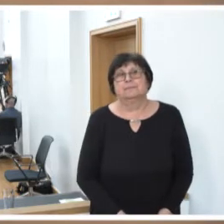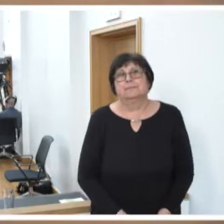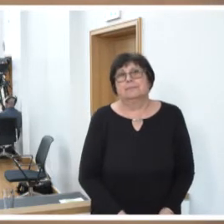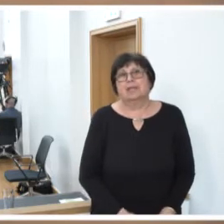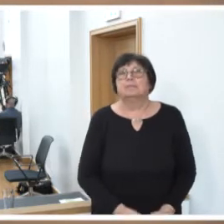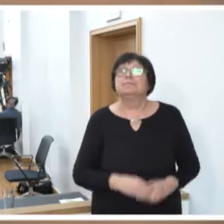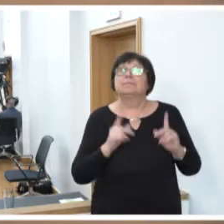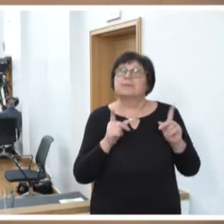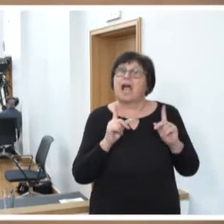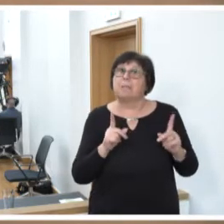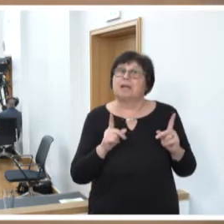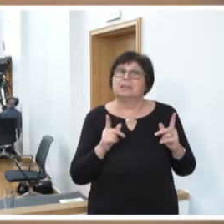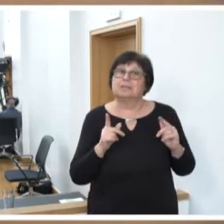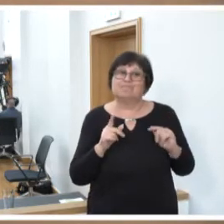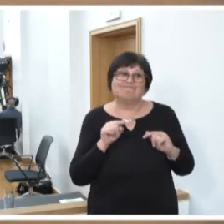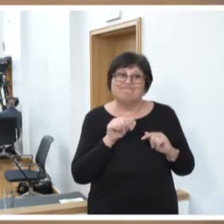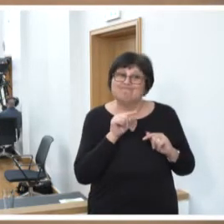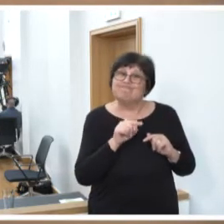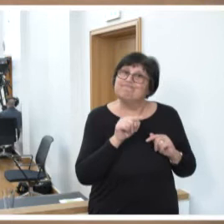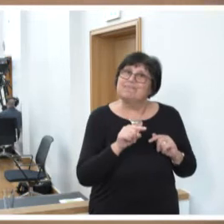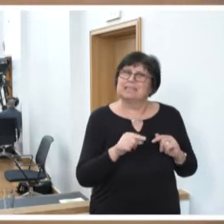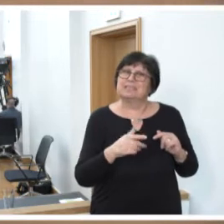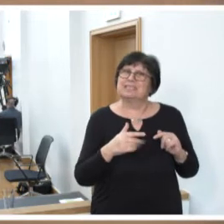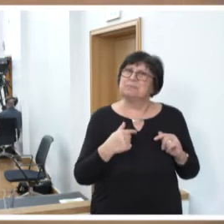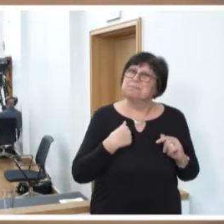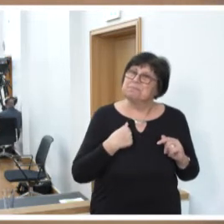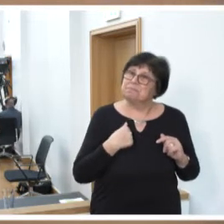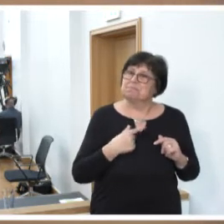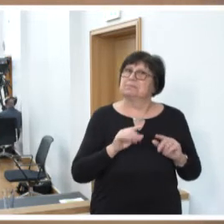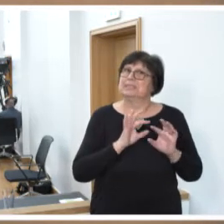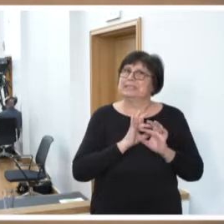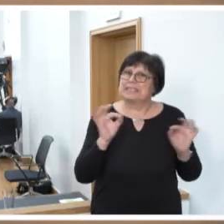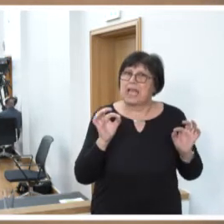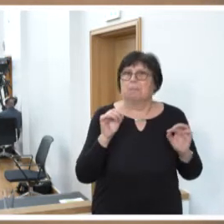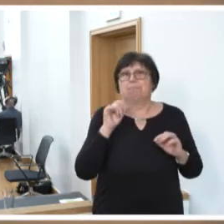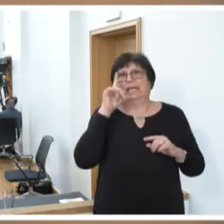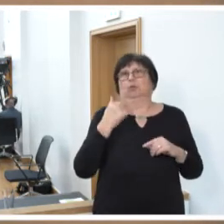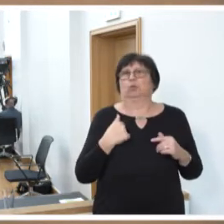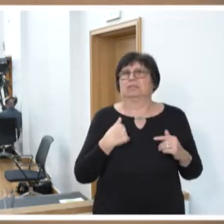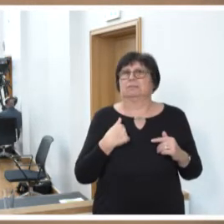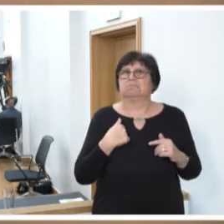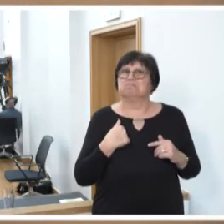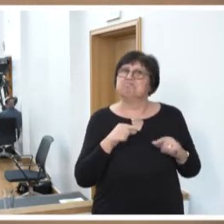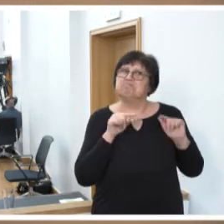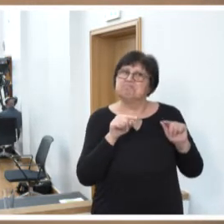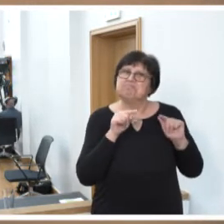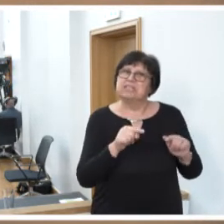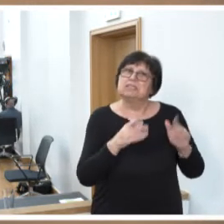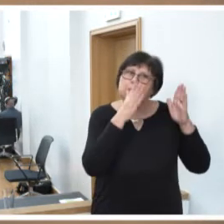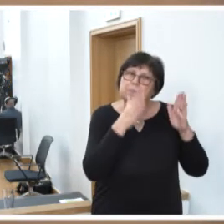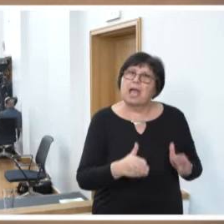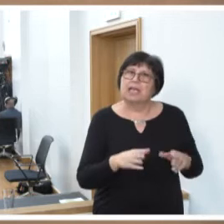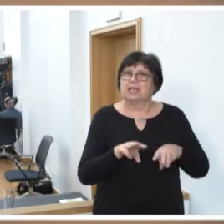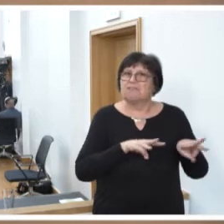Aber gerade, und das hat mich schwer beeindruckt, gerade in diesem Bereich der